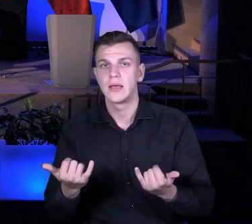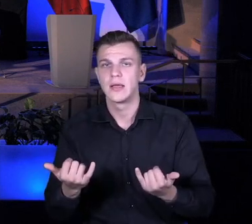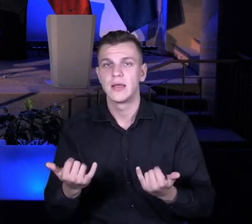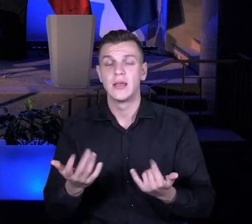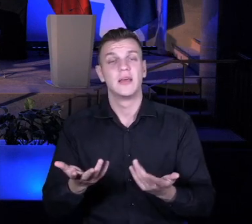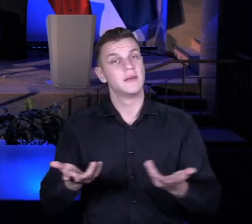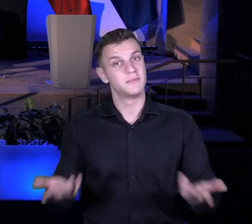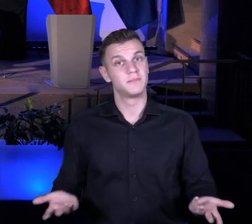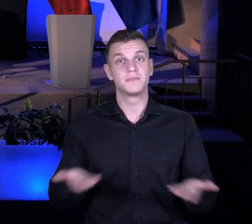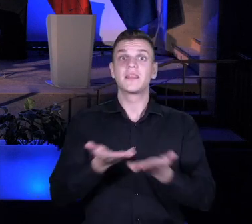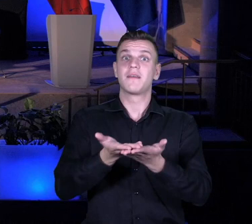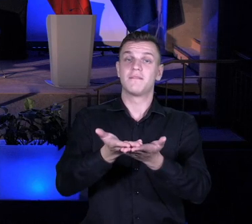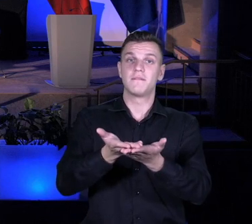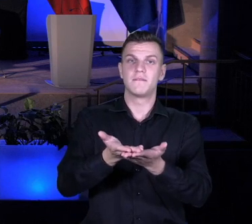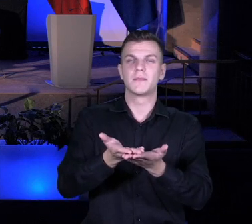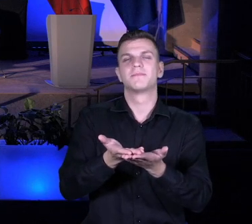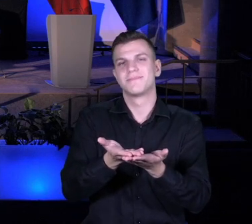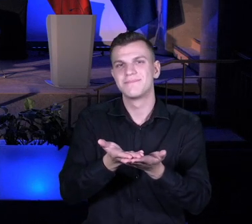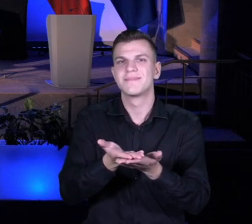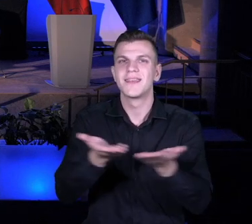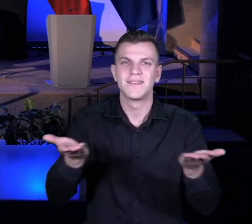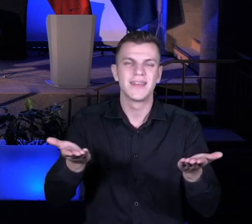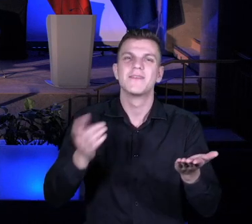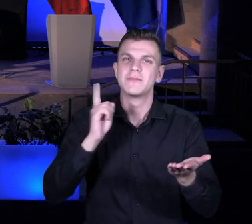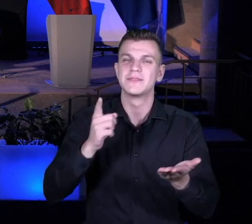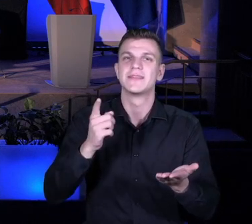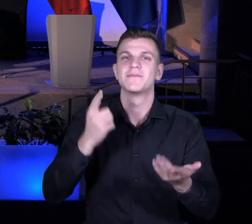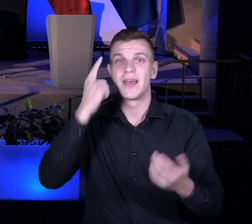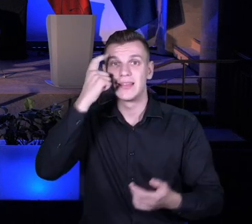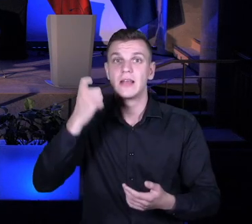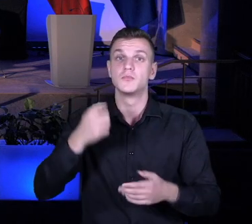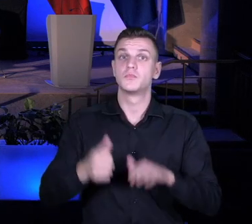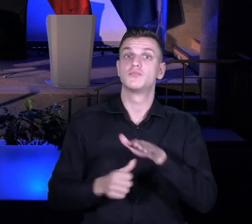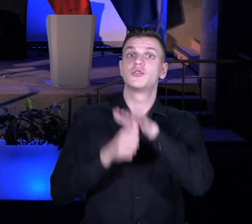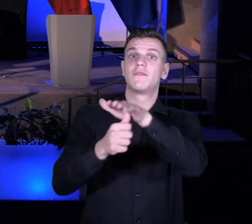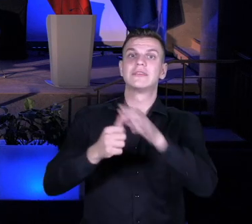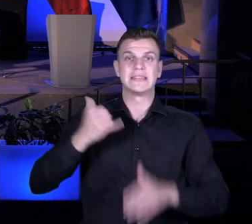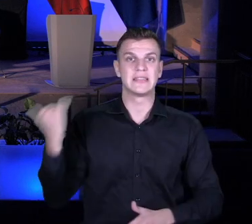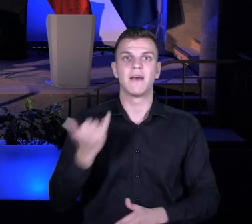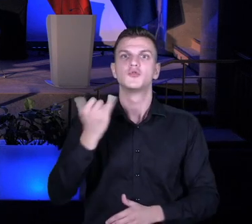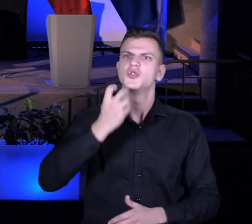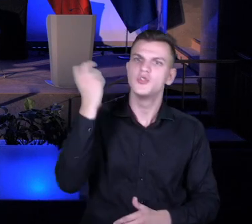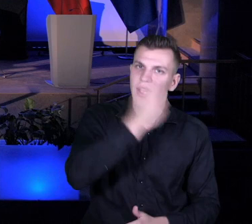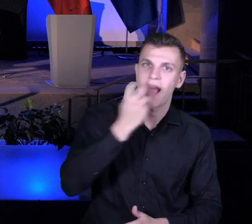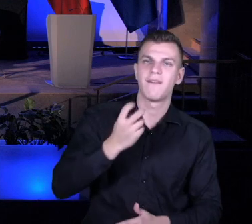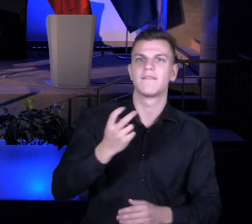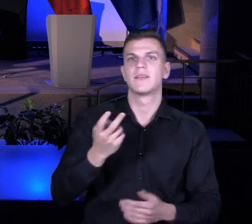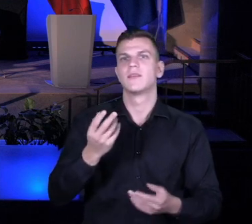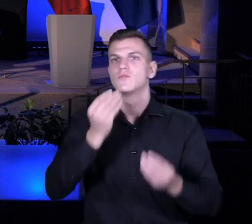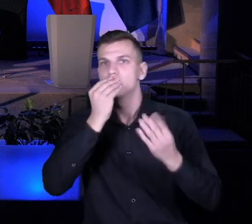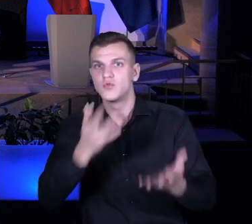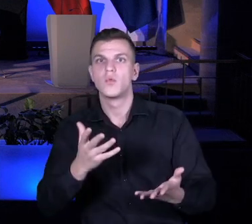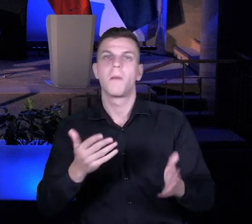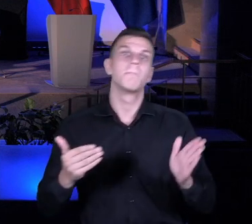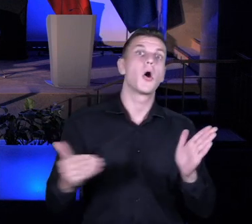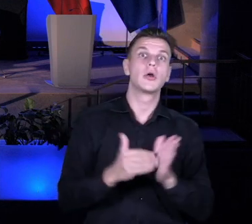tylko zapraszanie ludzi do robienia ciekawych, dobrych, potrzebnych rzeczy, ale to też kształtowanie w